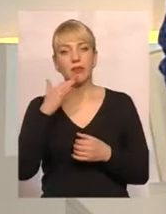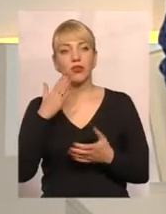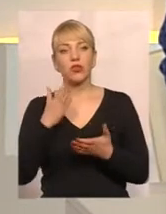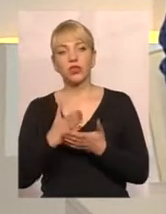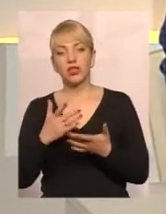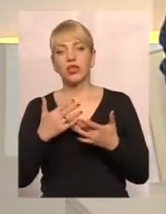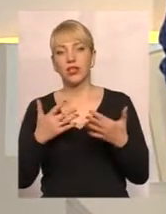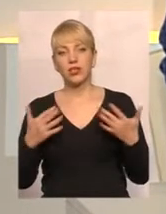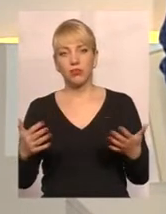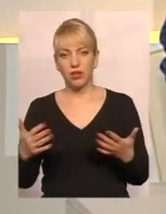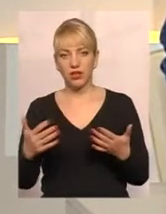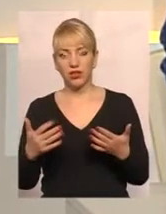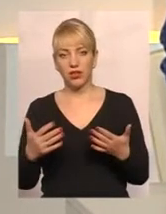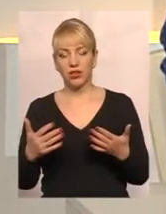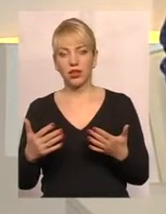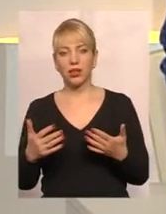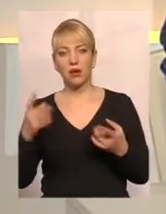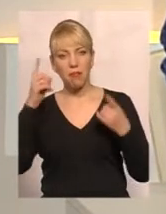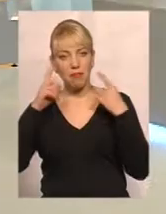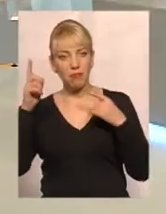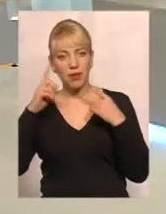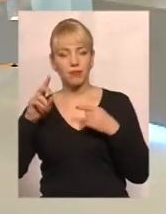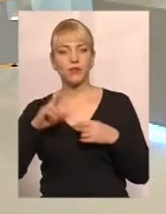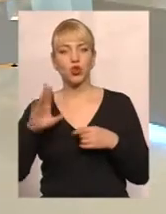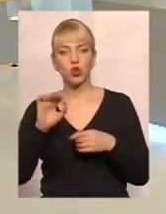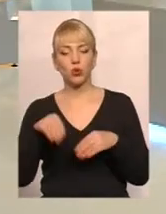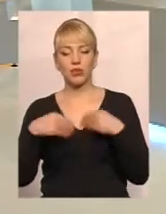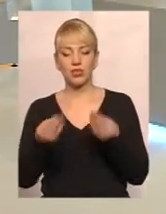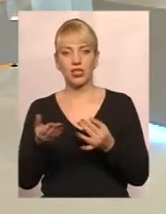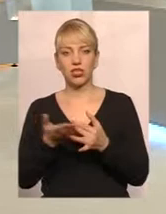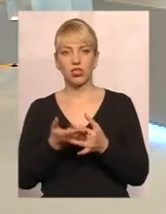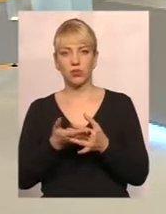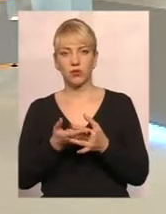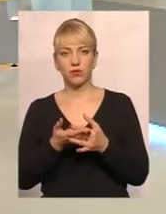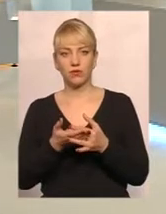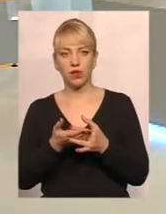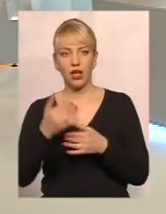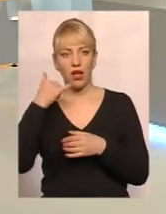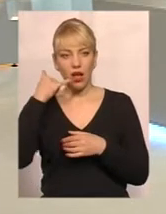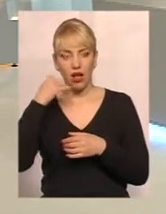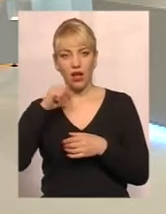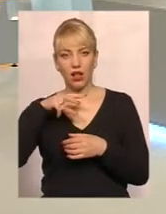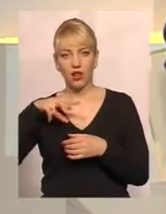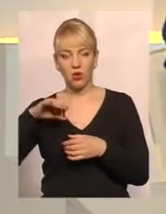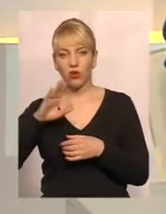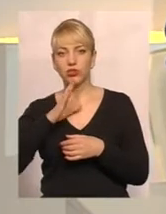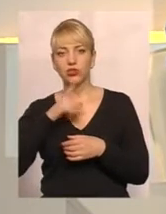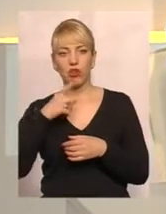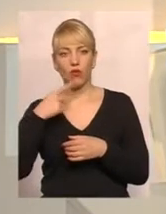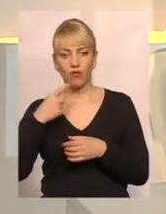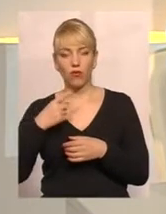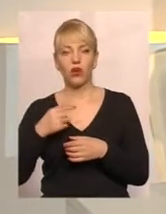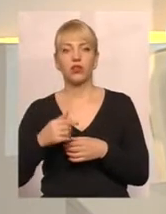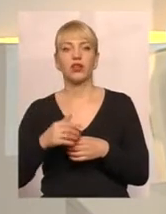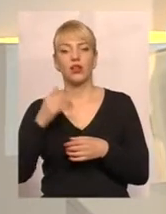різноманітних міфів довкола призначення субсидії. Алло. Алло, є нас дзвінок. Слухаємо вас, говоріть, будь